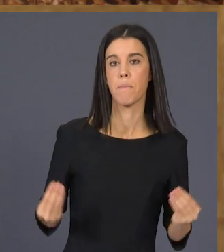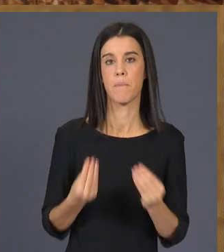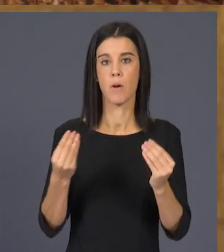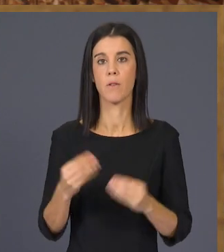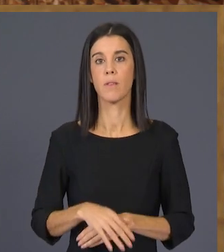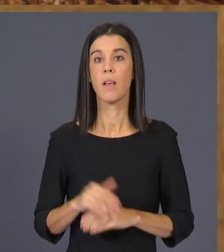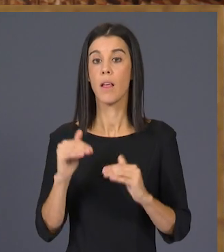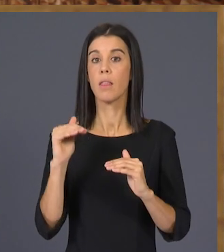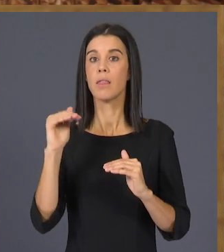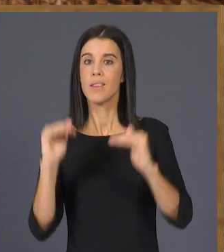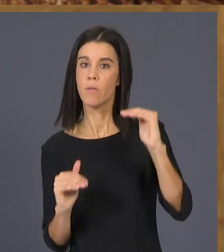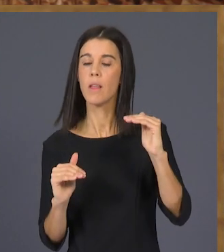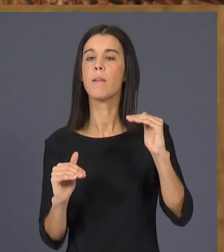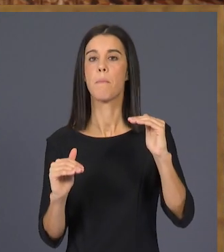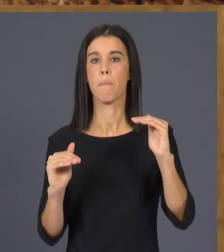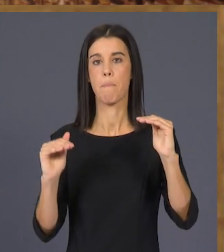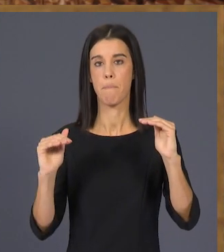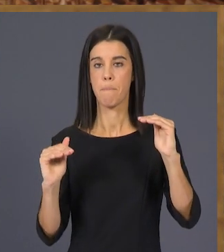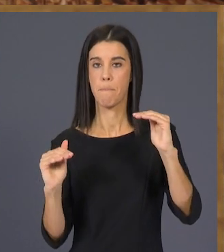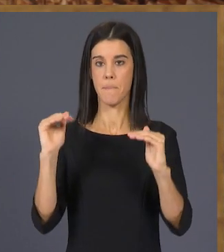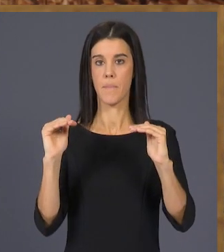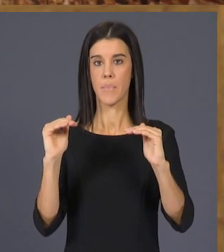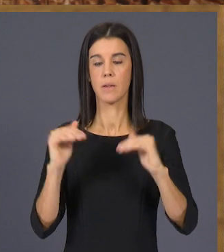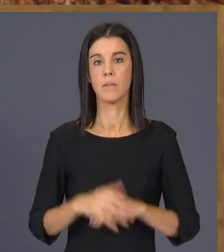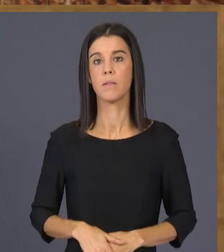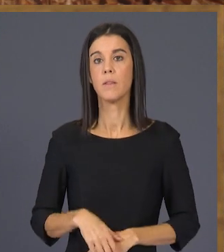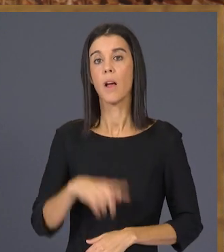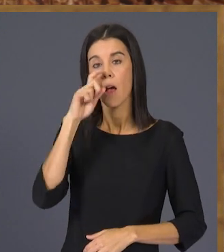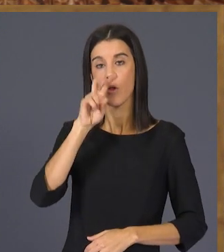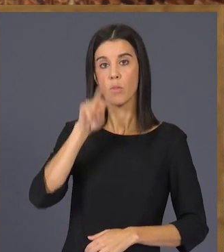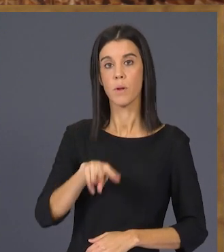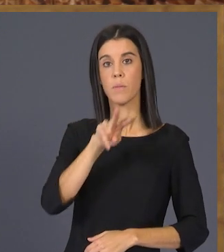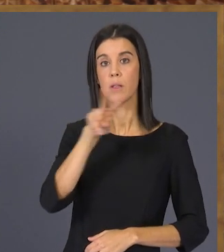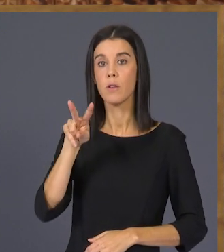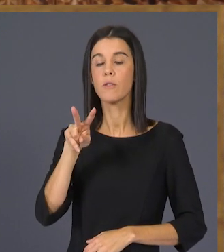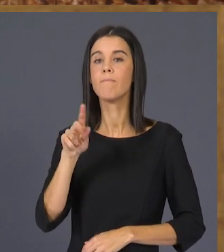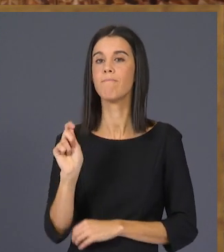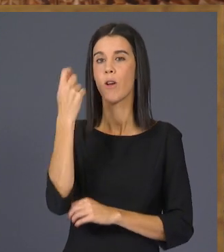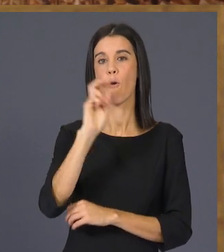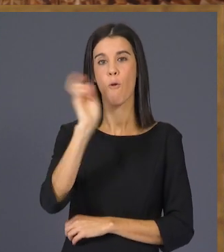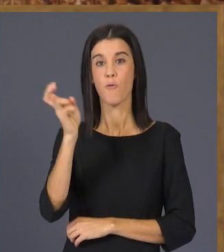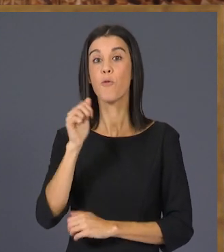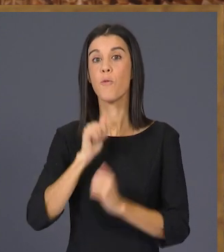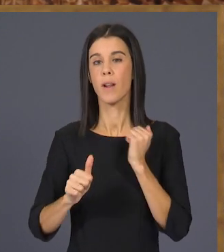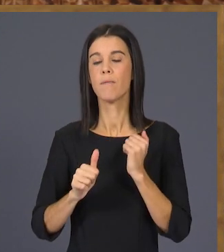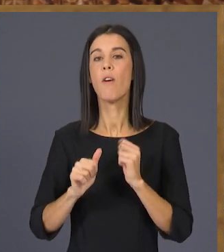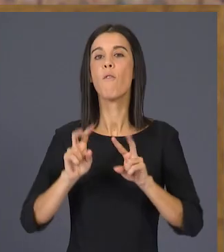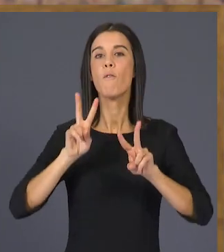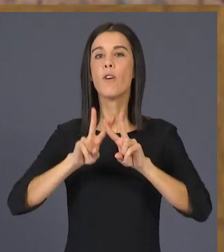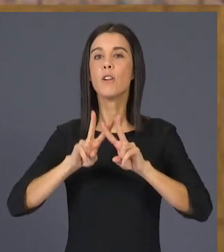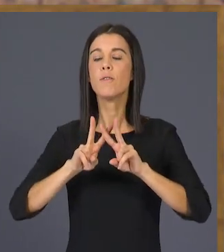menys desigualtat. L'any 22 deixa una altra fita, l'arribada de Volkswagen.